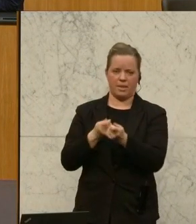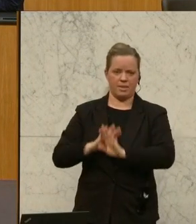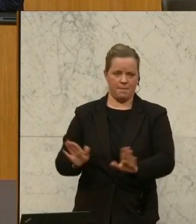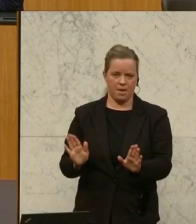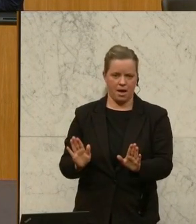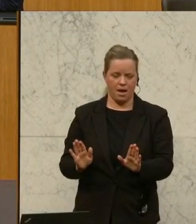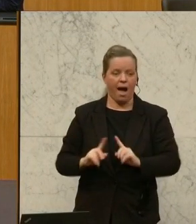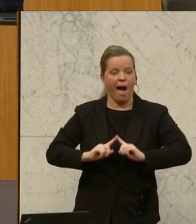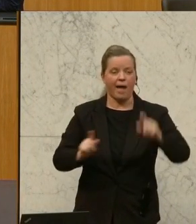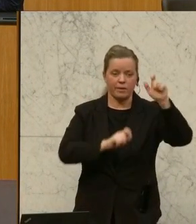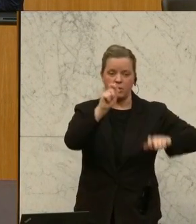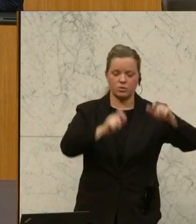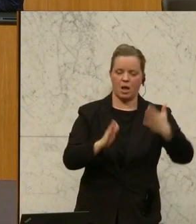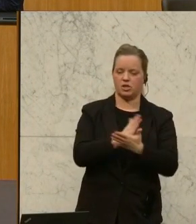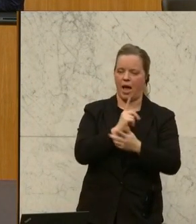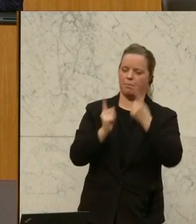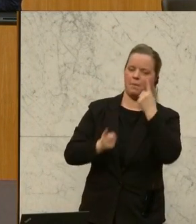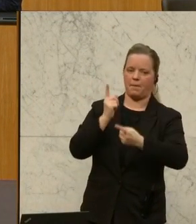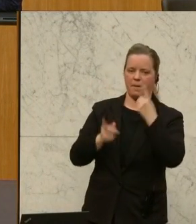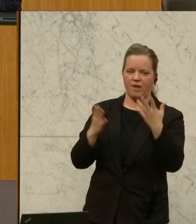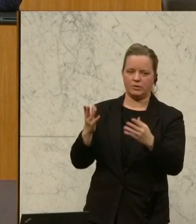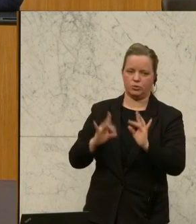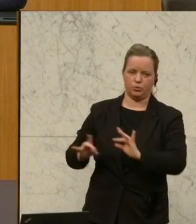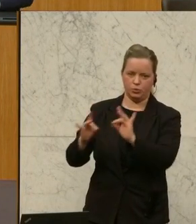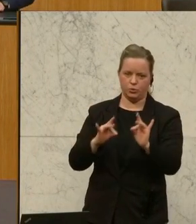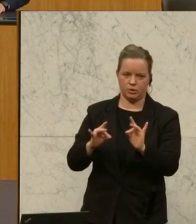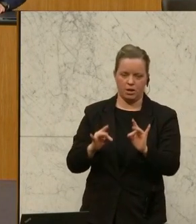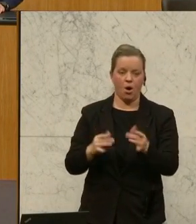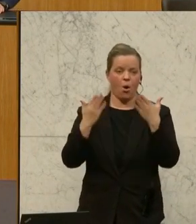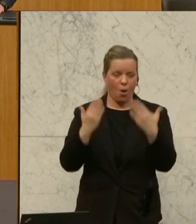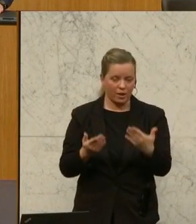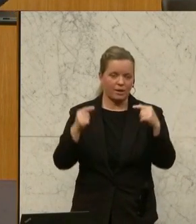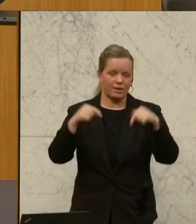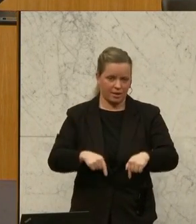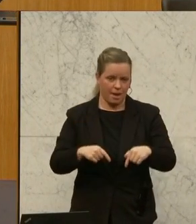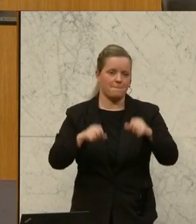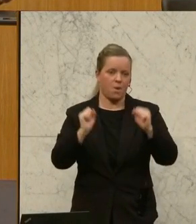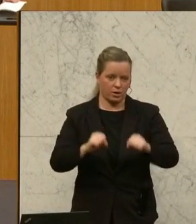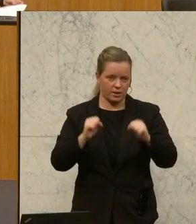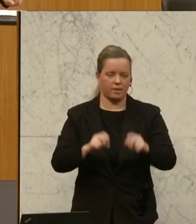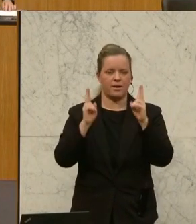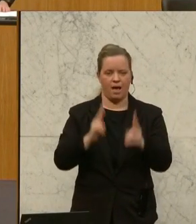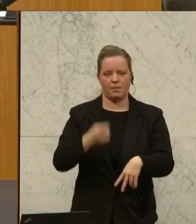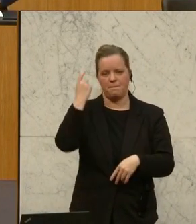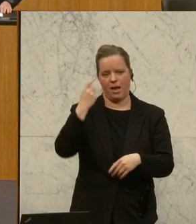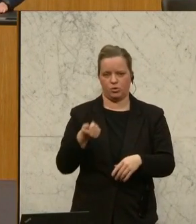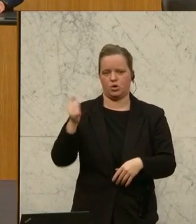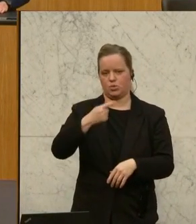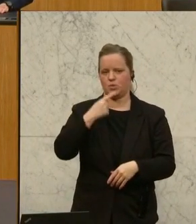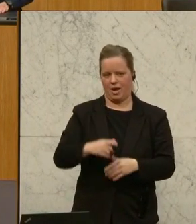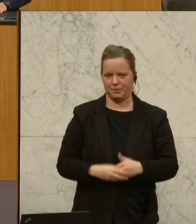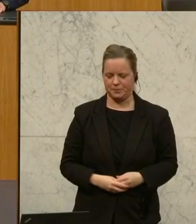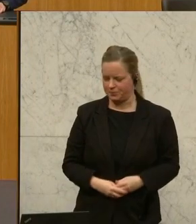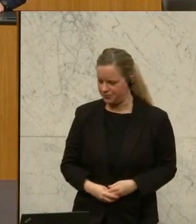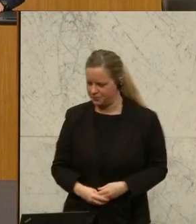wo dann andere darüber entscheiden, was Sie zu tun haben. Sie hätten heute und hier die Gelegenheit, auch dazu einmal Stellung zu nehmen. Und ich